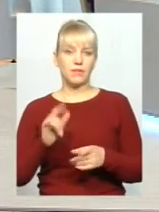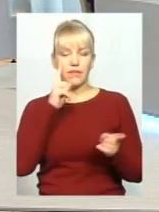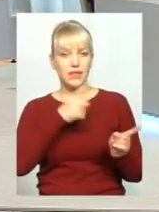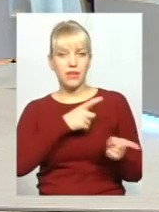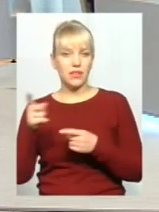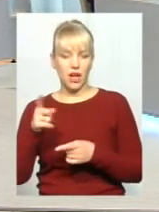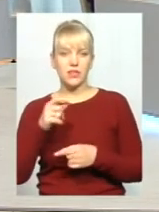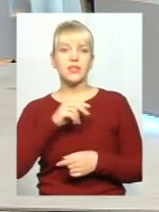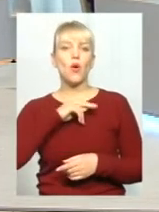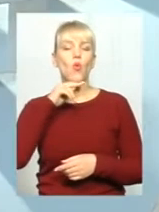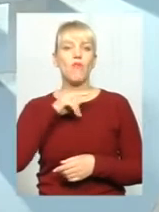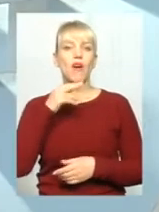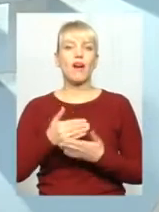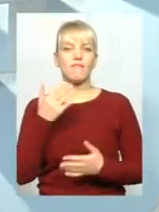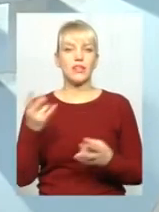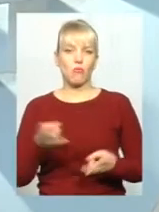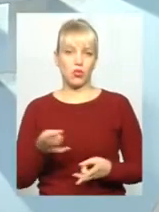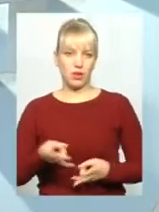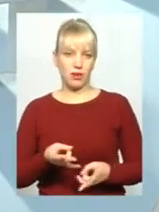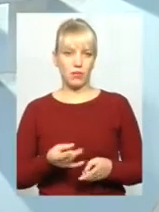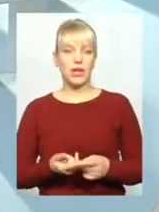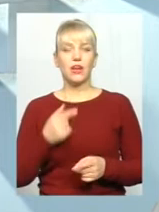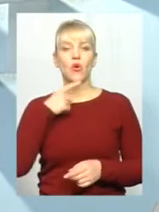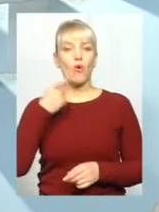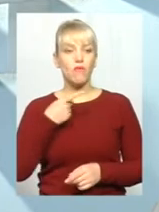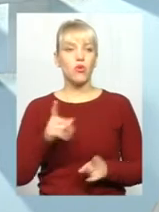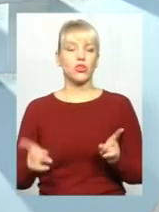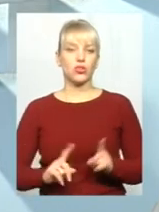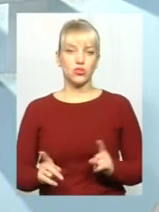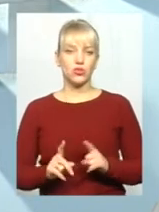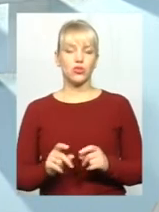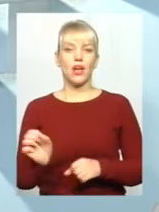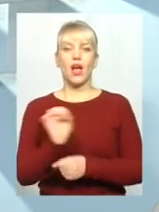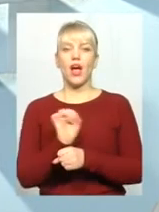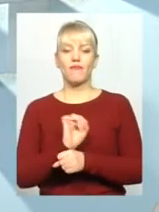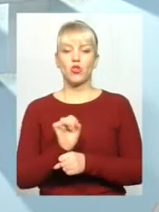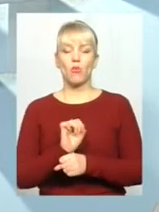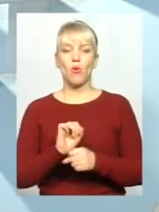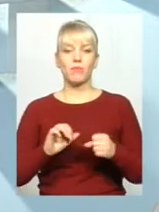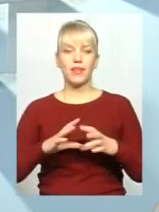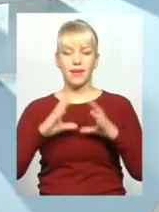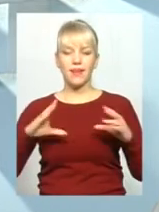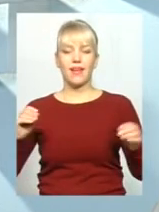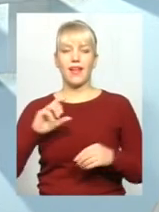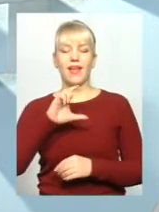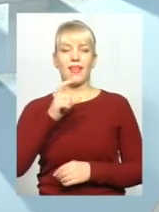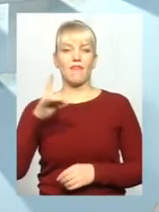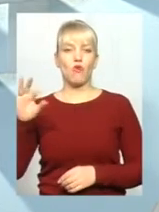від нагальних потреб і говориться, що автомобілі на євро-номерах – це